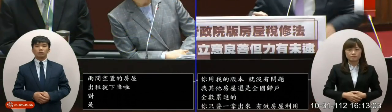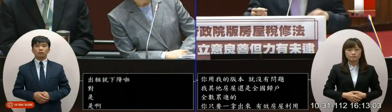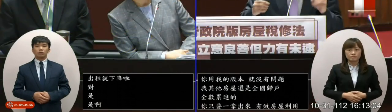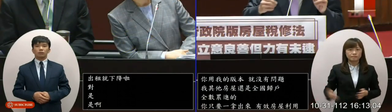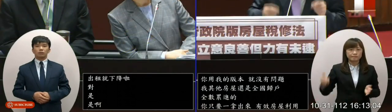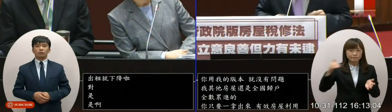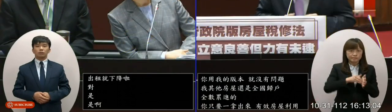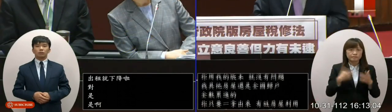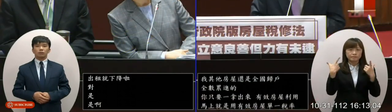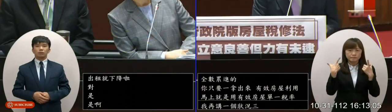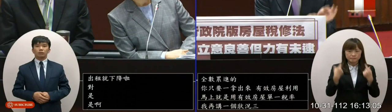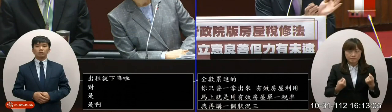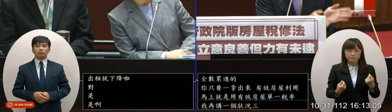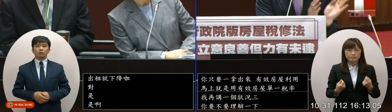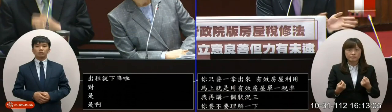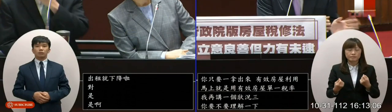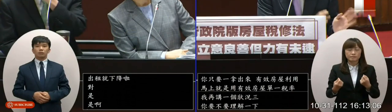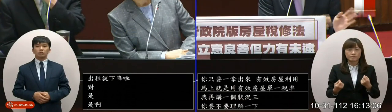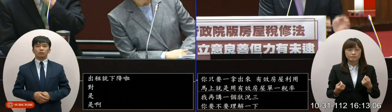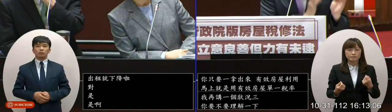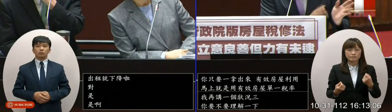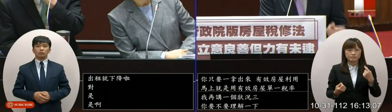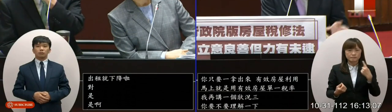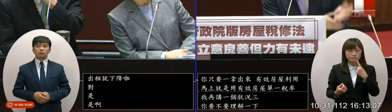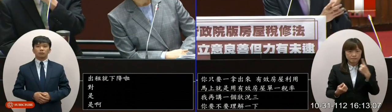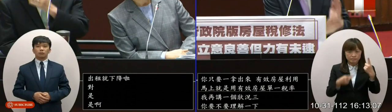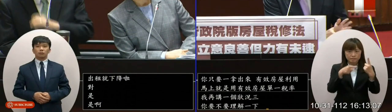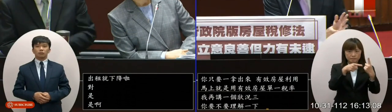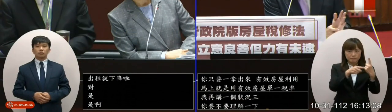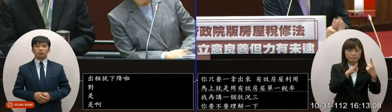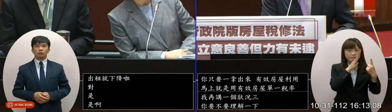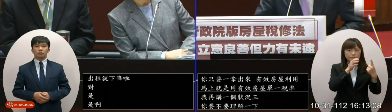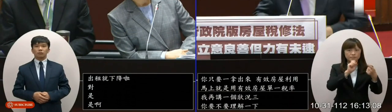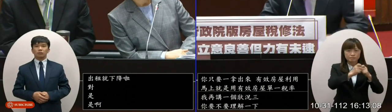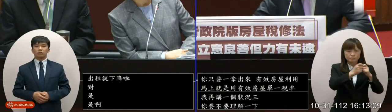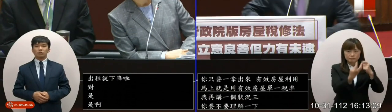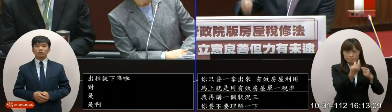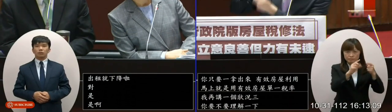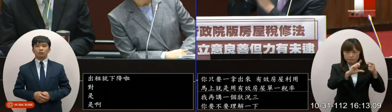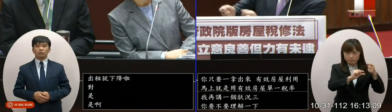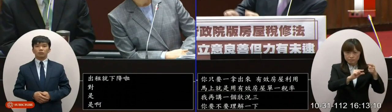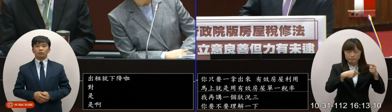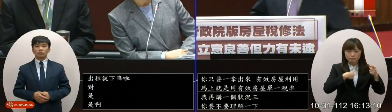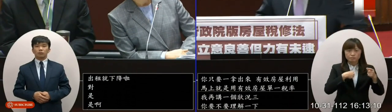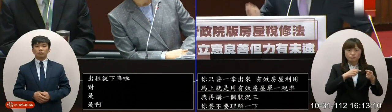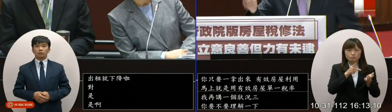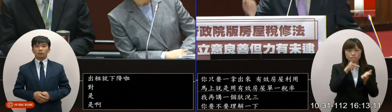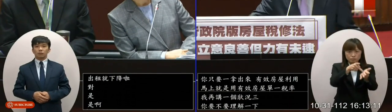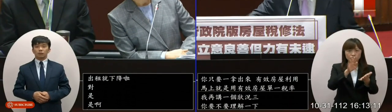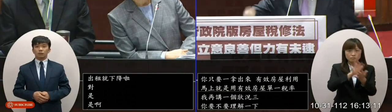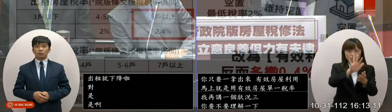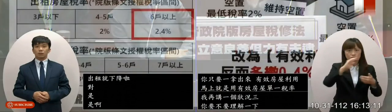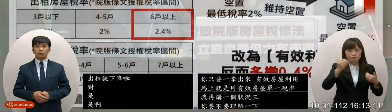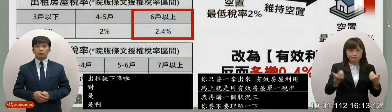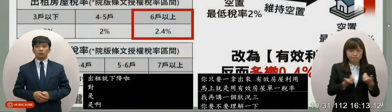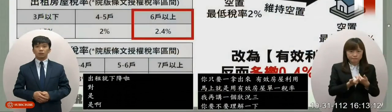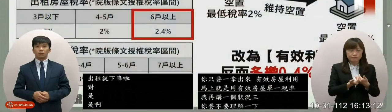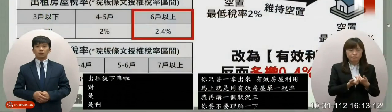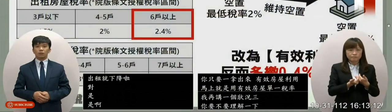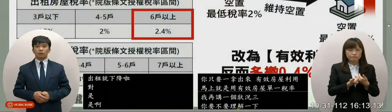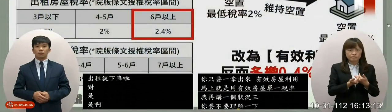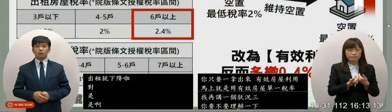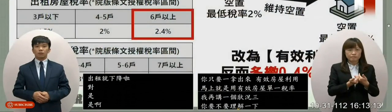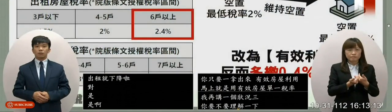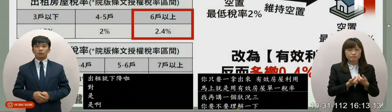結果啊我原本有一戶是在適用其他房屋全數累進的低稅率我把它拿來出租之後變成我去適用出租